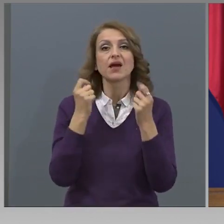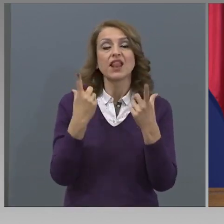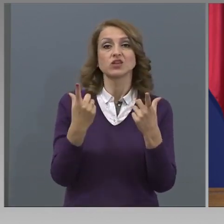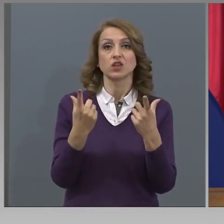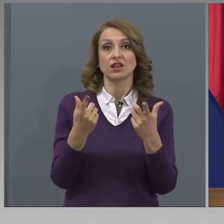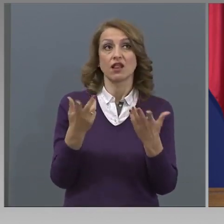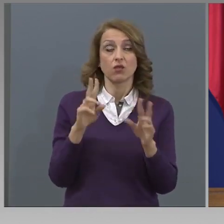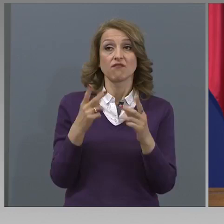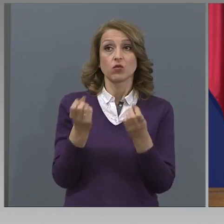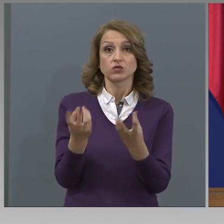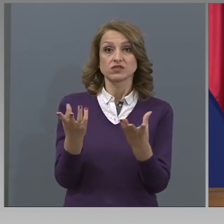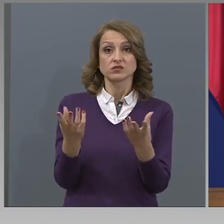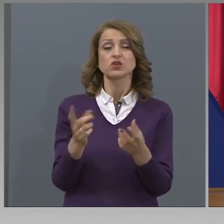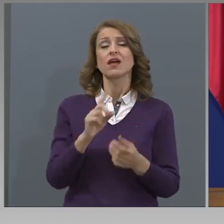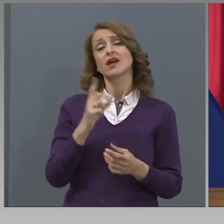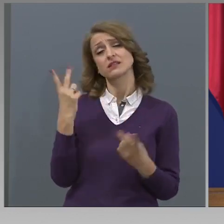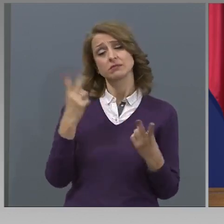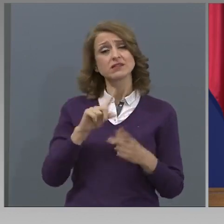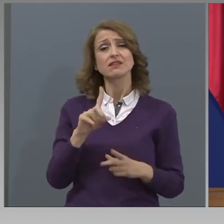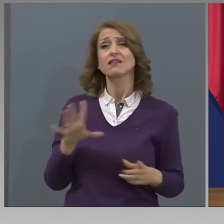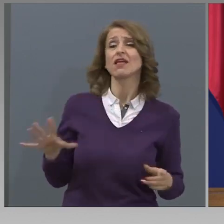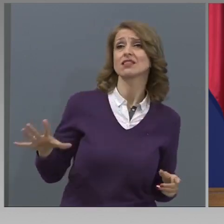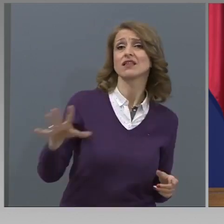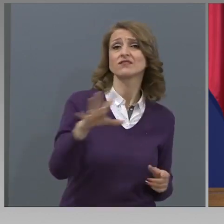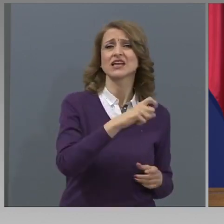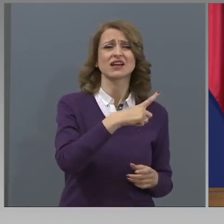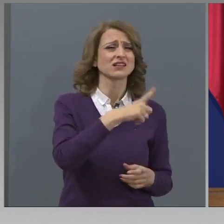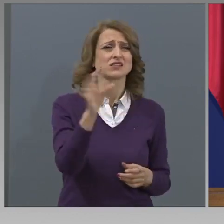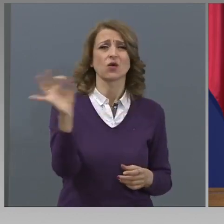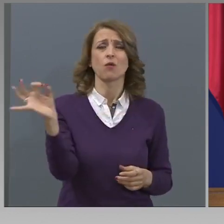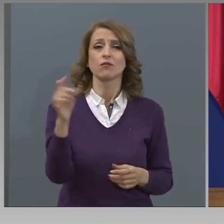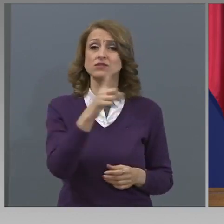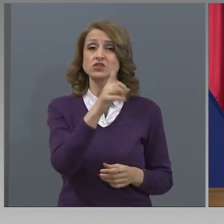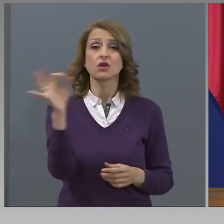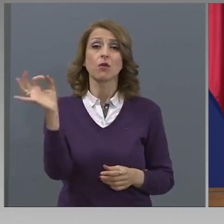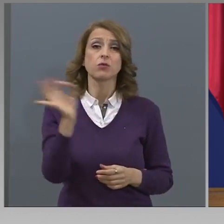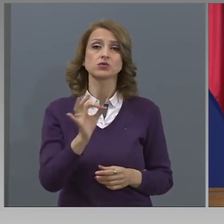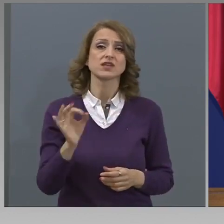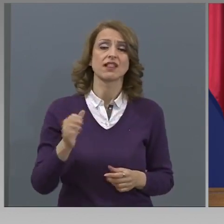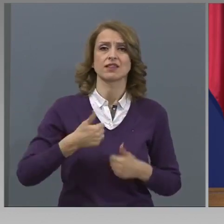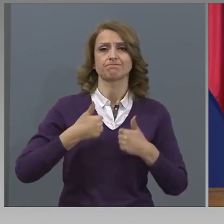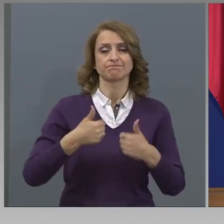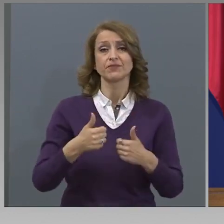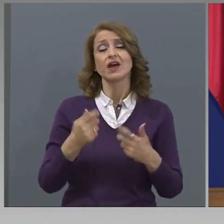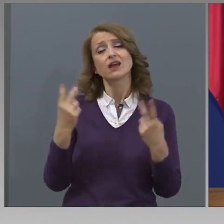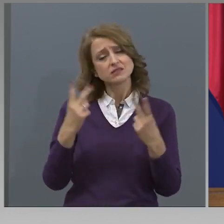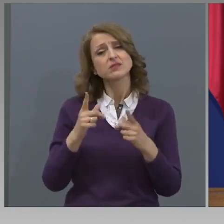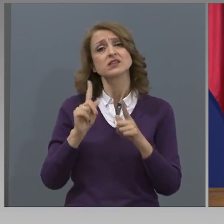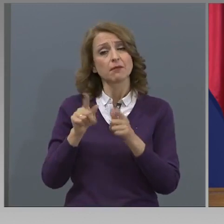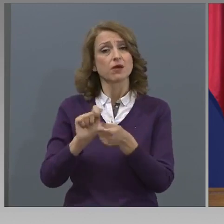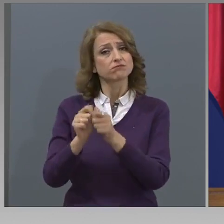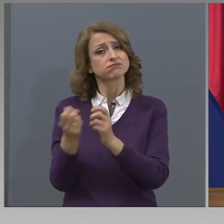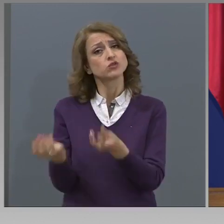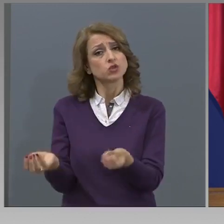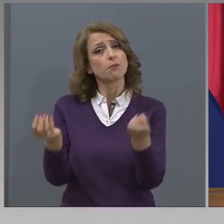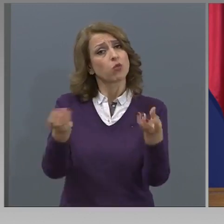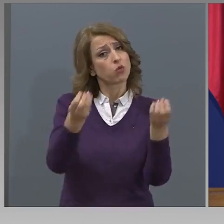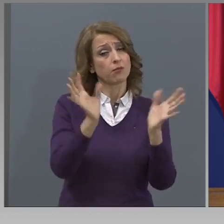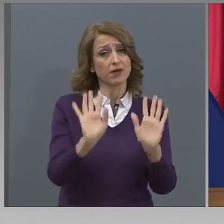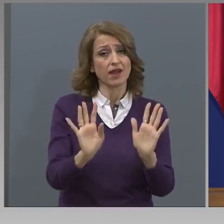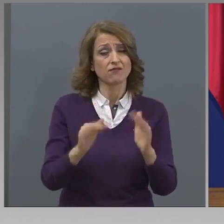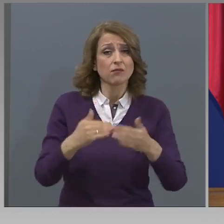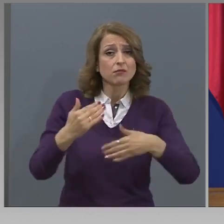казвам, това не означава, че навсякъде всичко 100% е наред. Има необходимост, разбира се, да се подобрява. По отношение на мисленето,